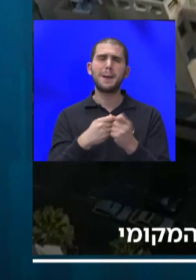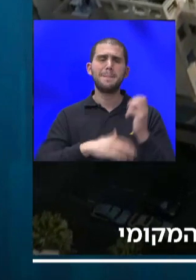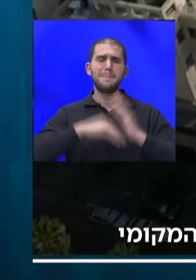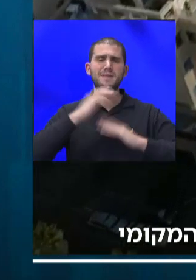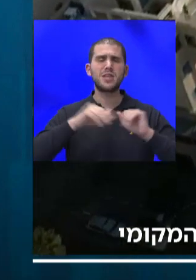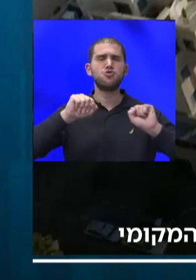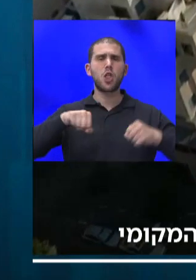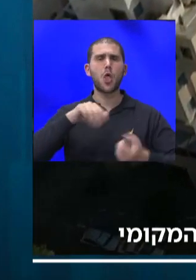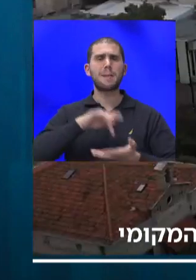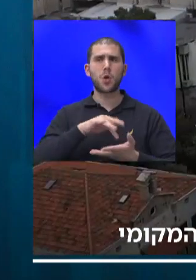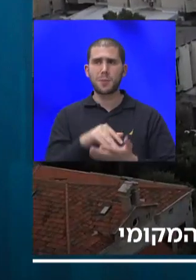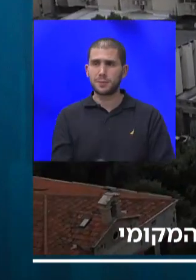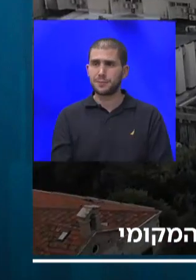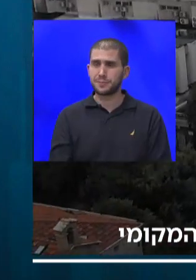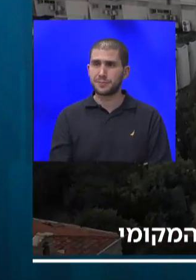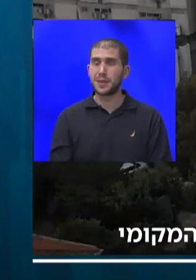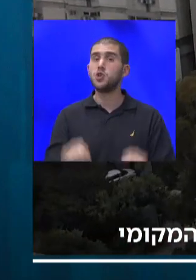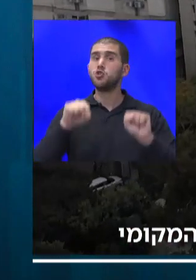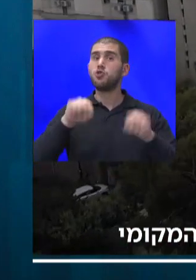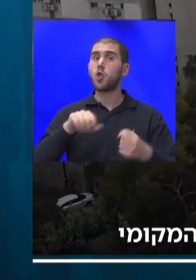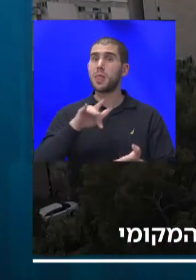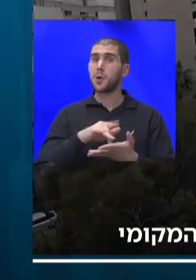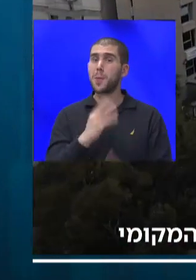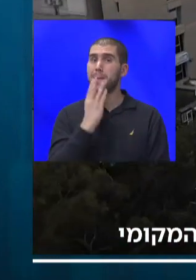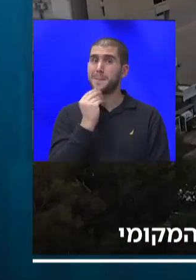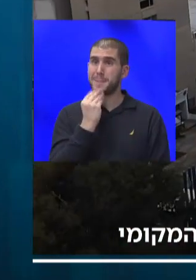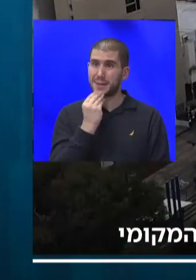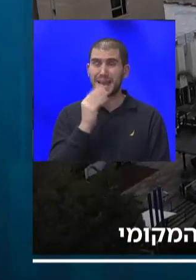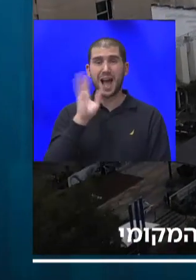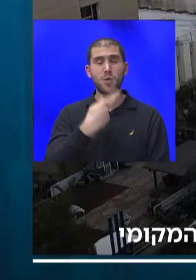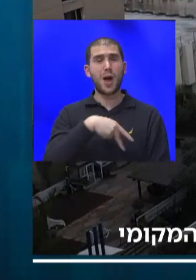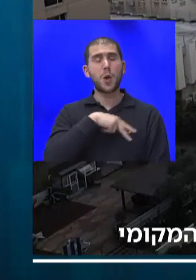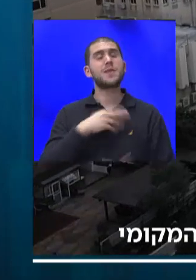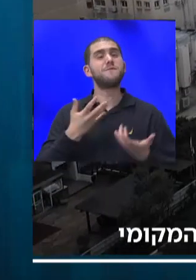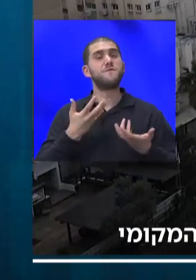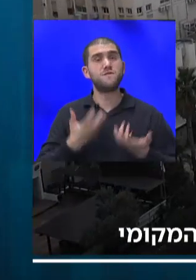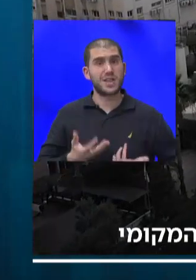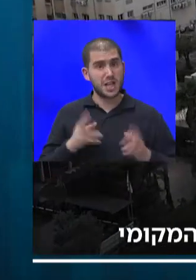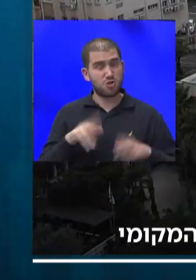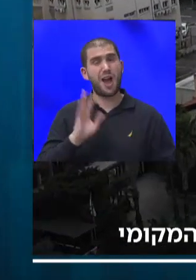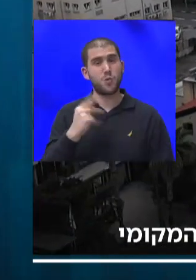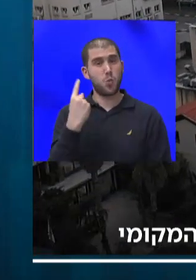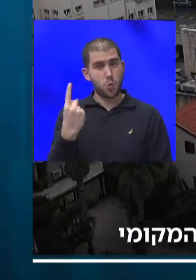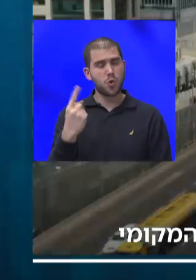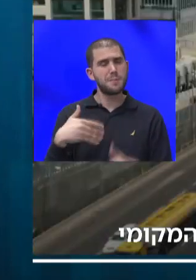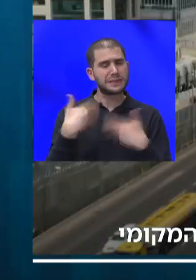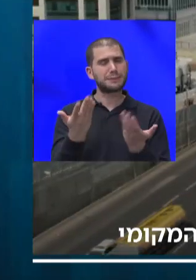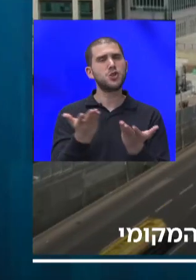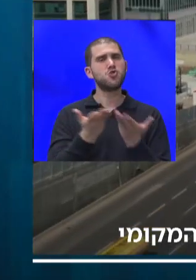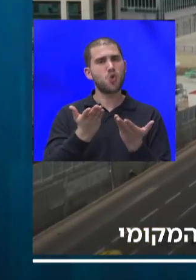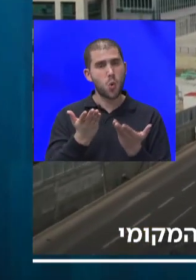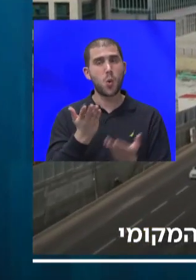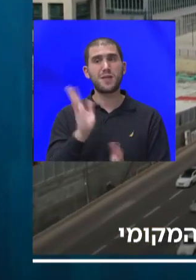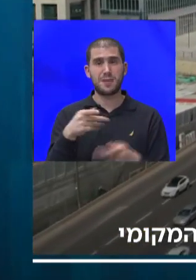השלטון המקומי בישראל, על אף האחריות הכבדה שיש לו, ועל אף שהוא זה שמספק את השירותים, ובא במגע עם האזרח,